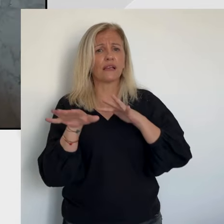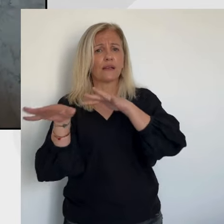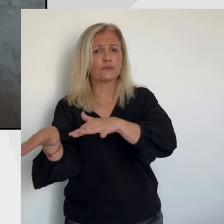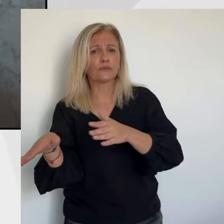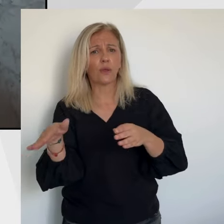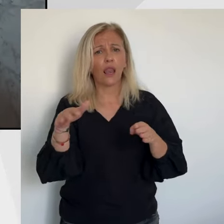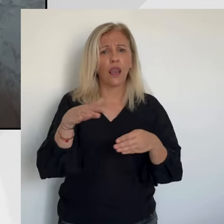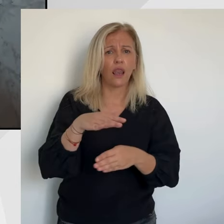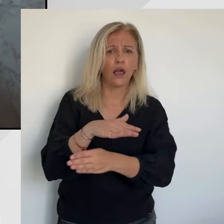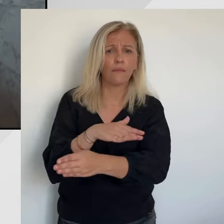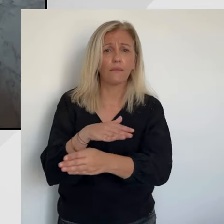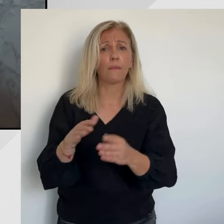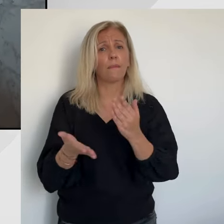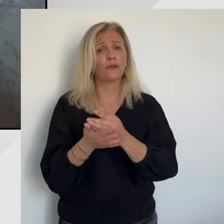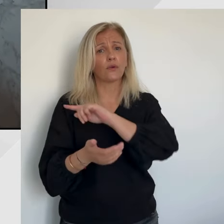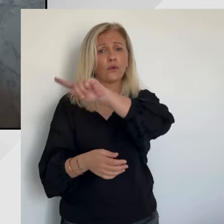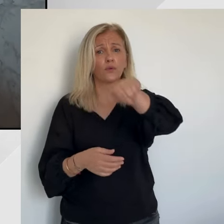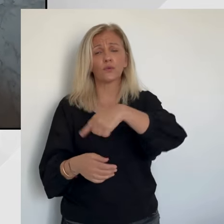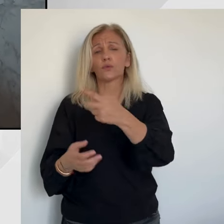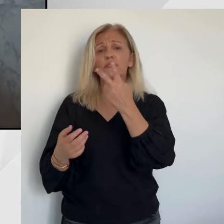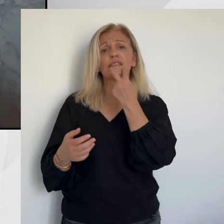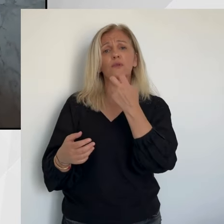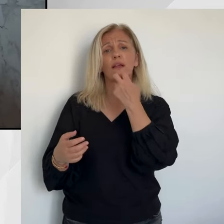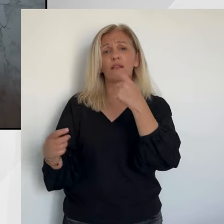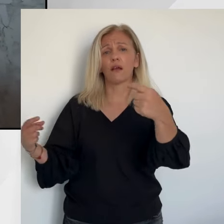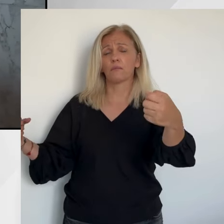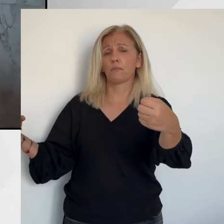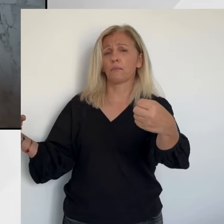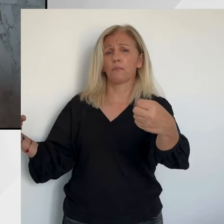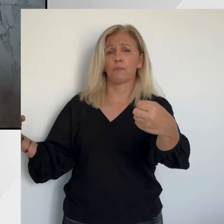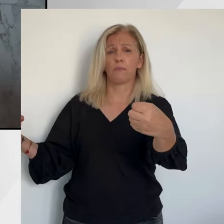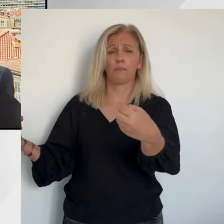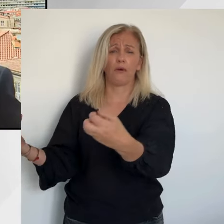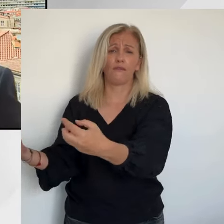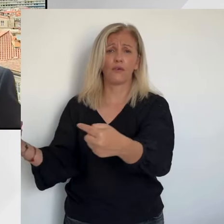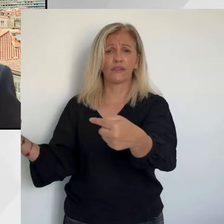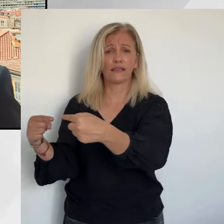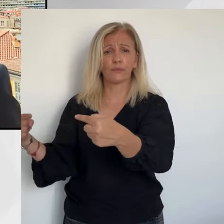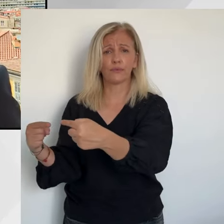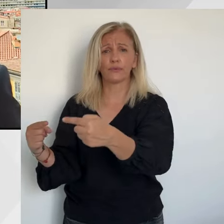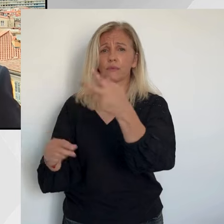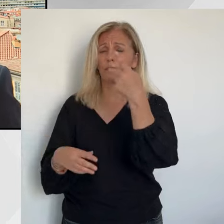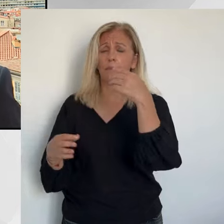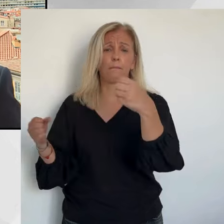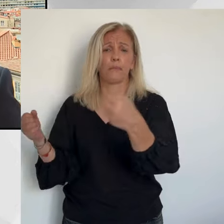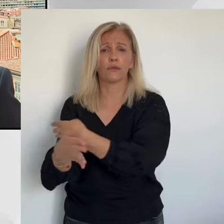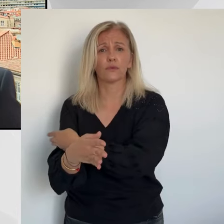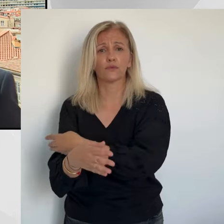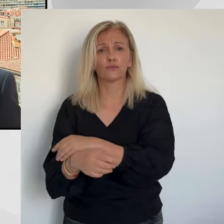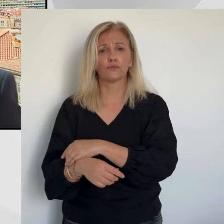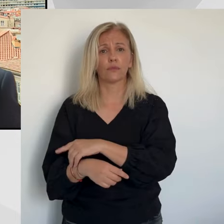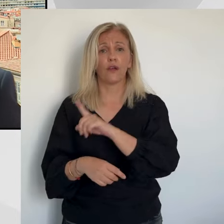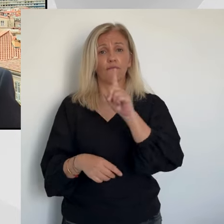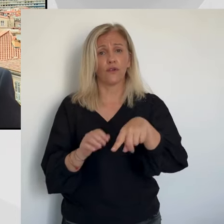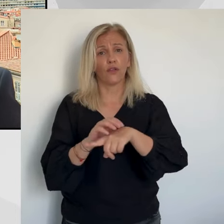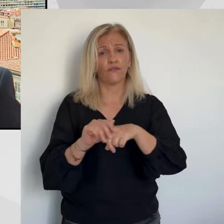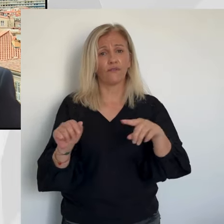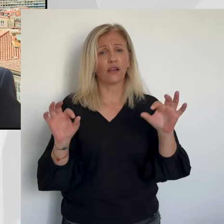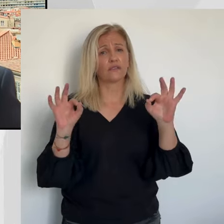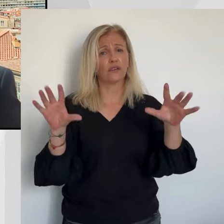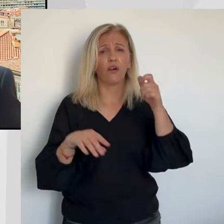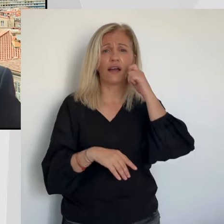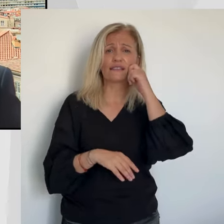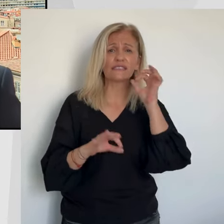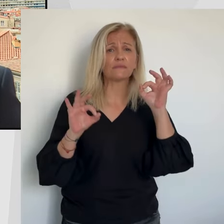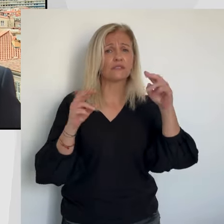'investir aussi sur des sujets concernant l'immigration. Je crois que sur l'autorité, il faut que nous n'ayons pas peur de dire qu'aujourd'hui,